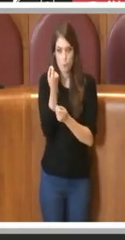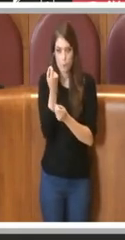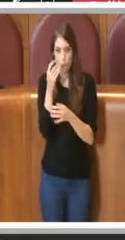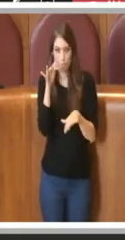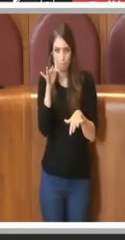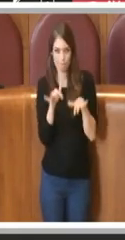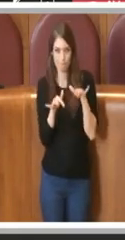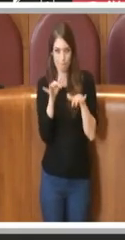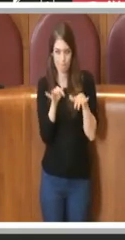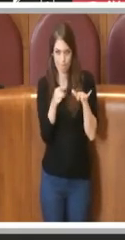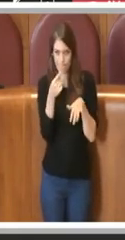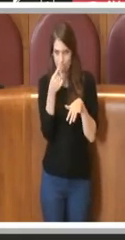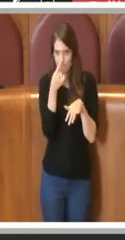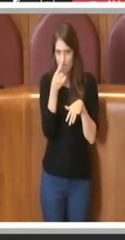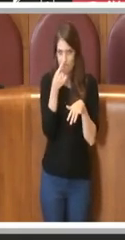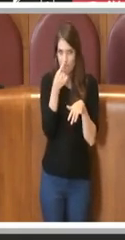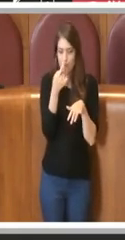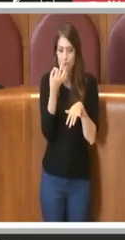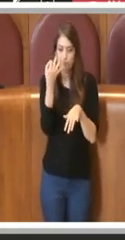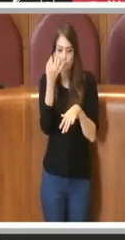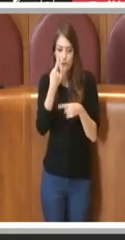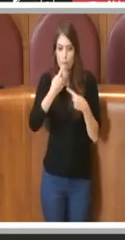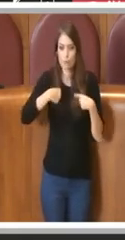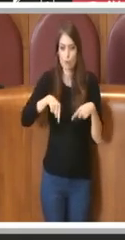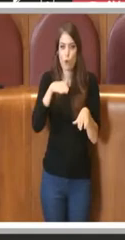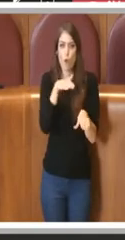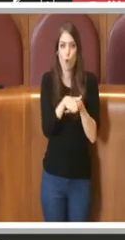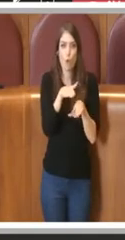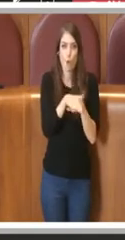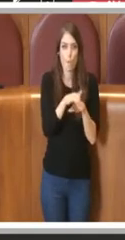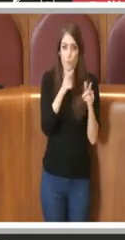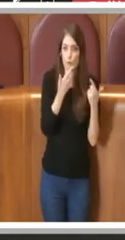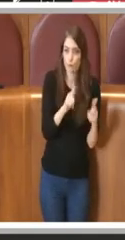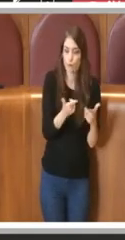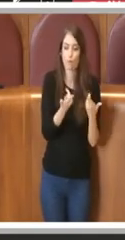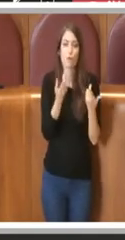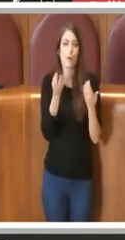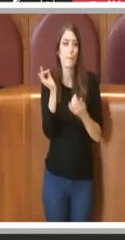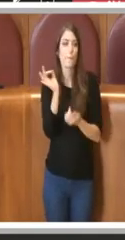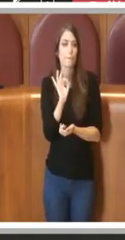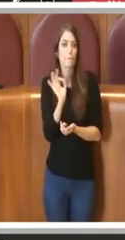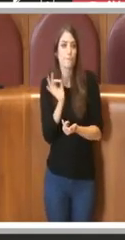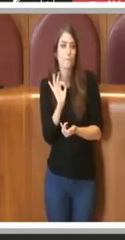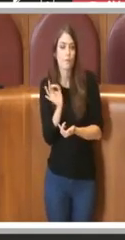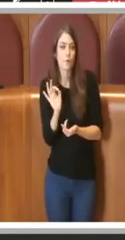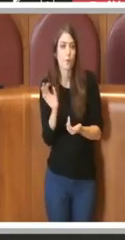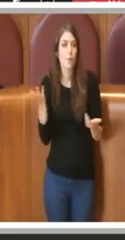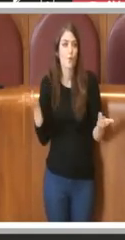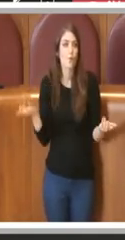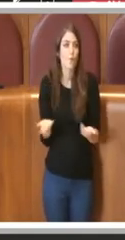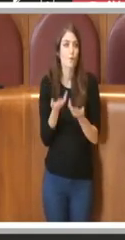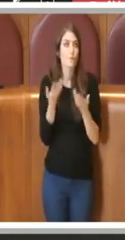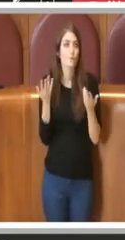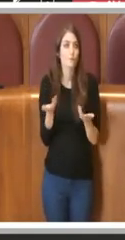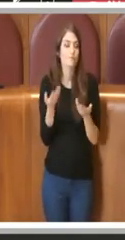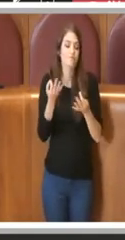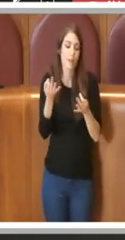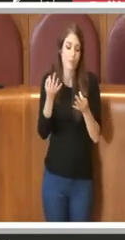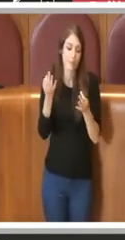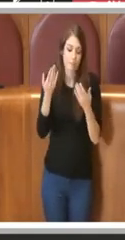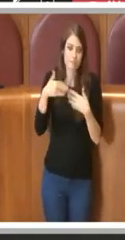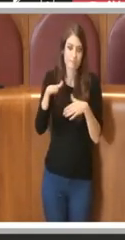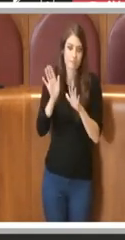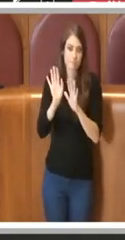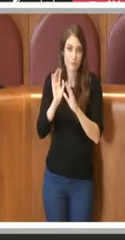ci devono far passare per incompetenti o comunque, non lo so, vabbè, però è